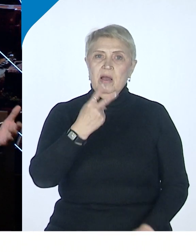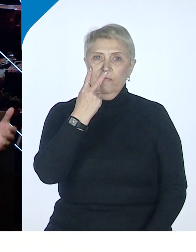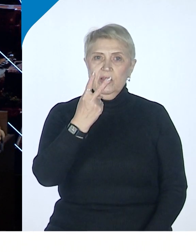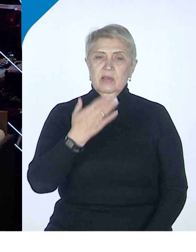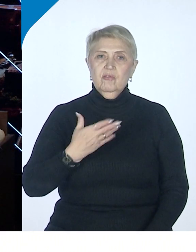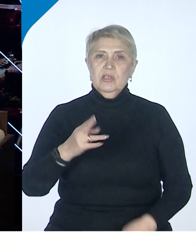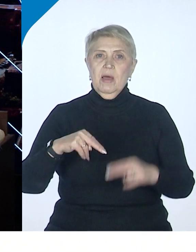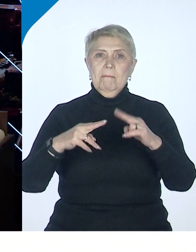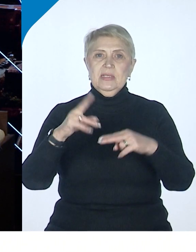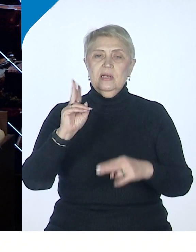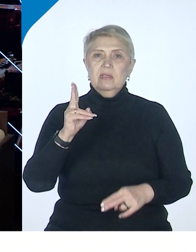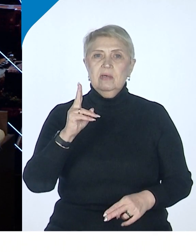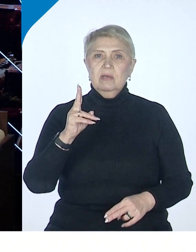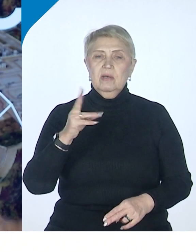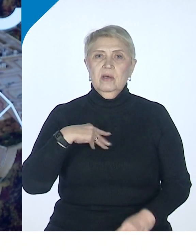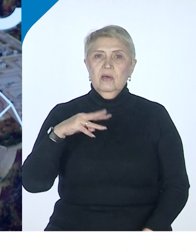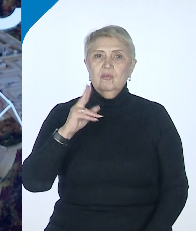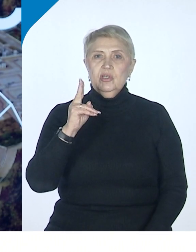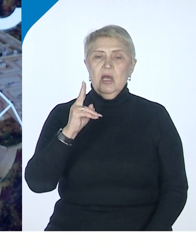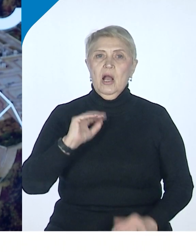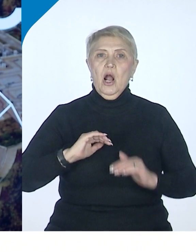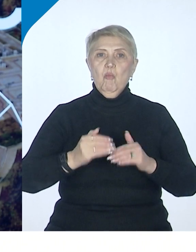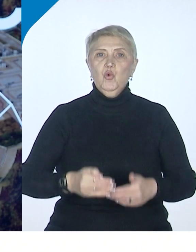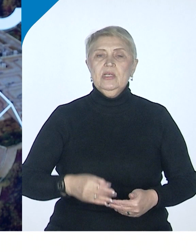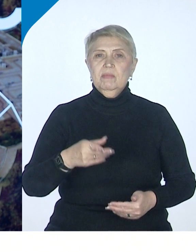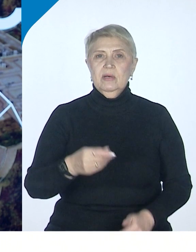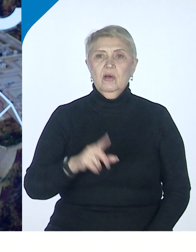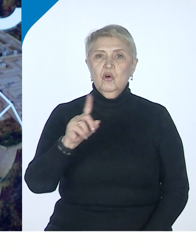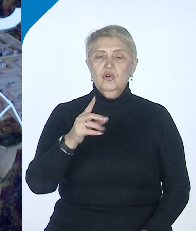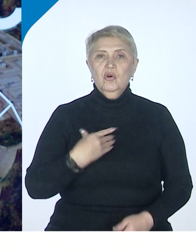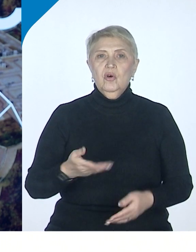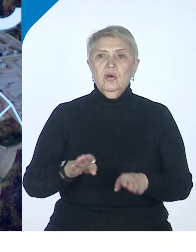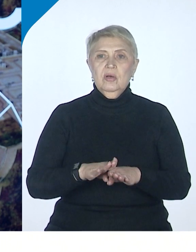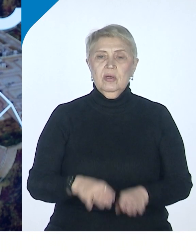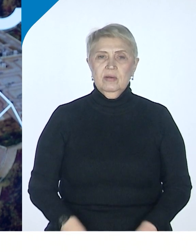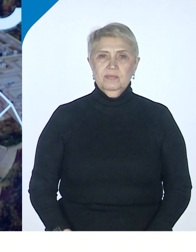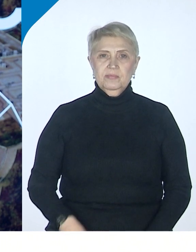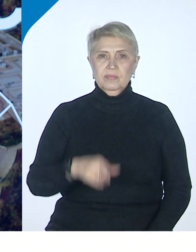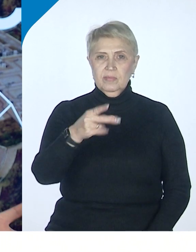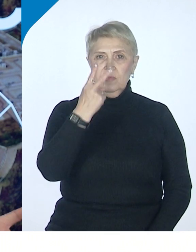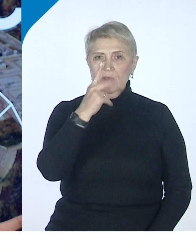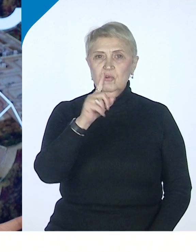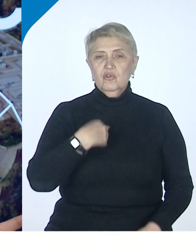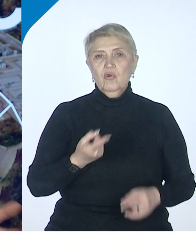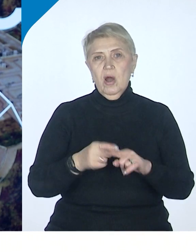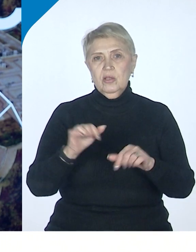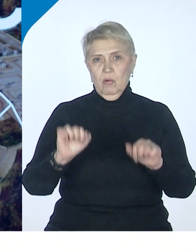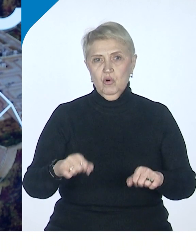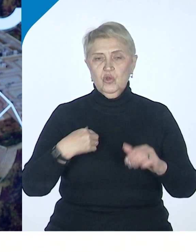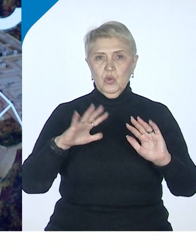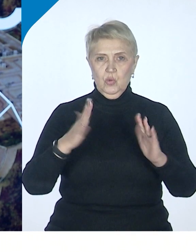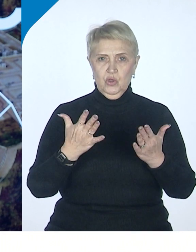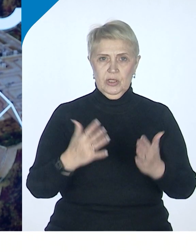построение коммунизма на отдельно взятой территории? Давайте не так, не что делать, а видите ли в целом вы, что это может, да, случиться?